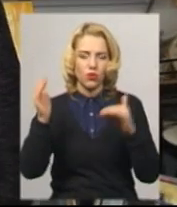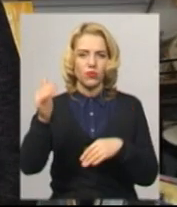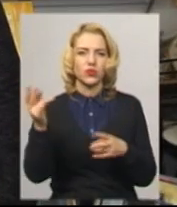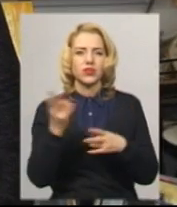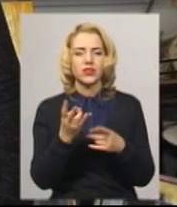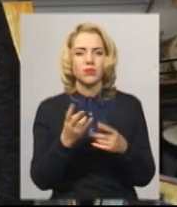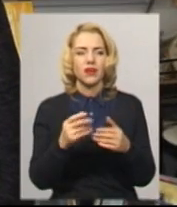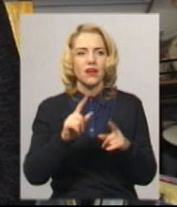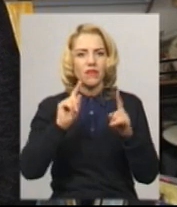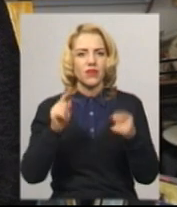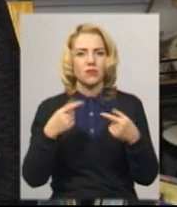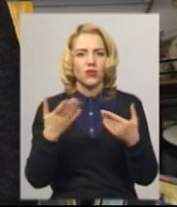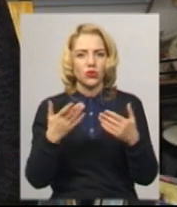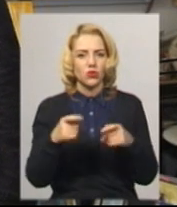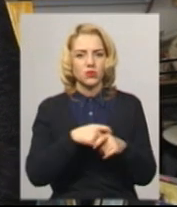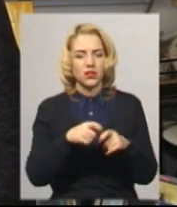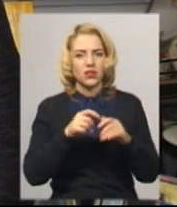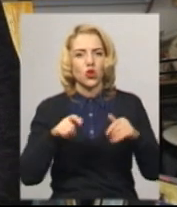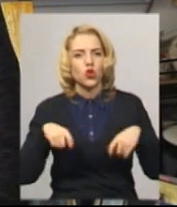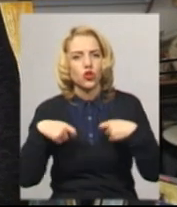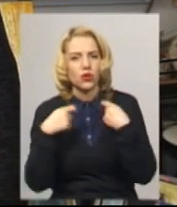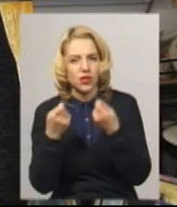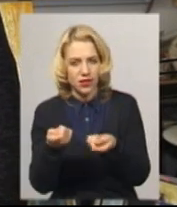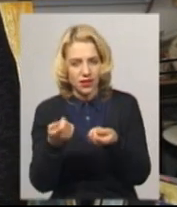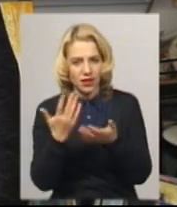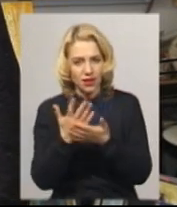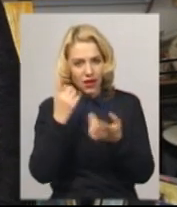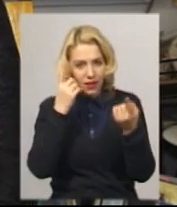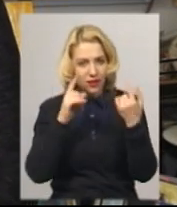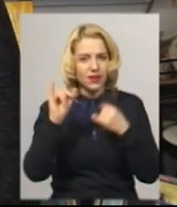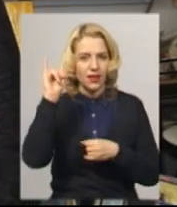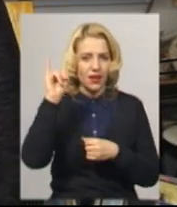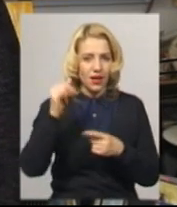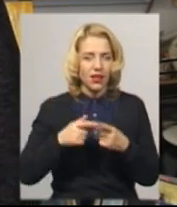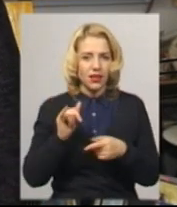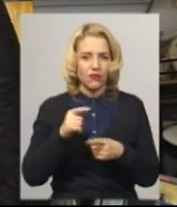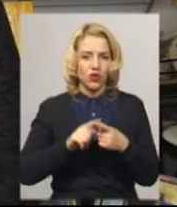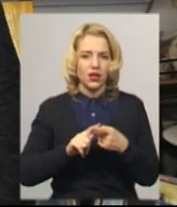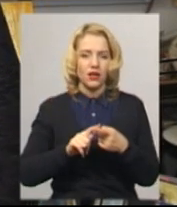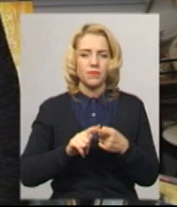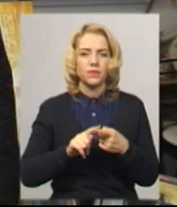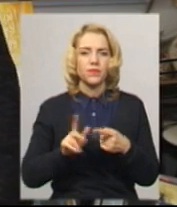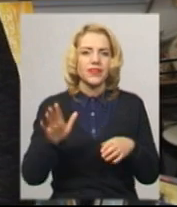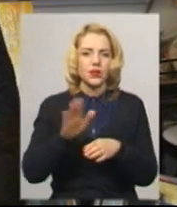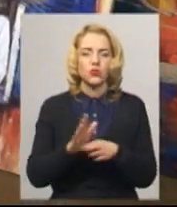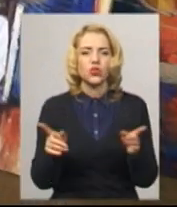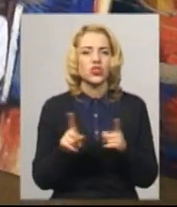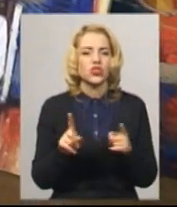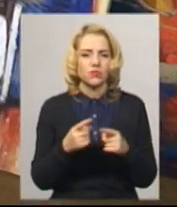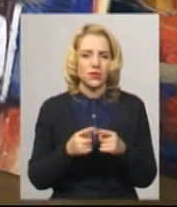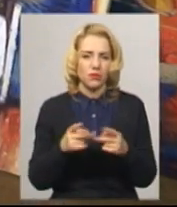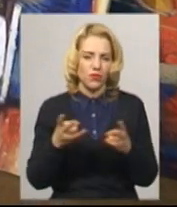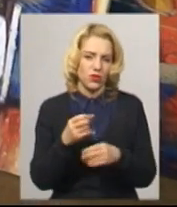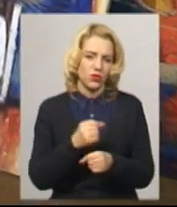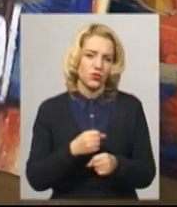донесення. І тому, в принципі, сама ідея, вона диктує, чим це має бути зроблено. Тетяна